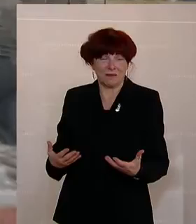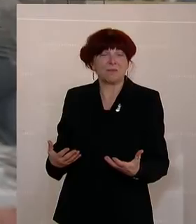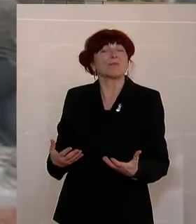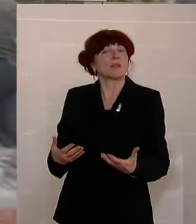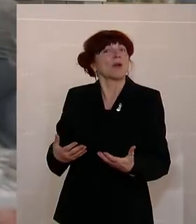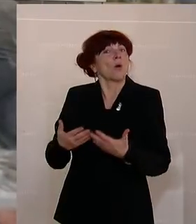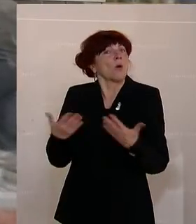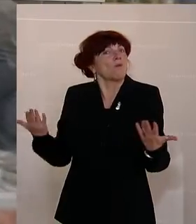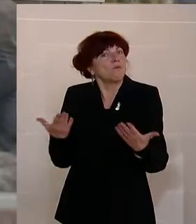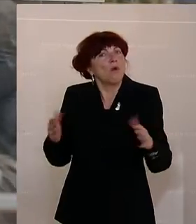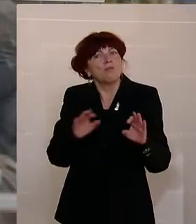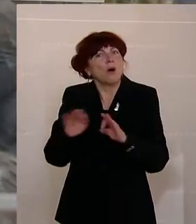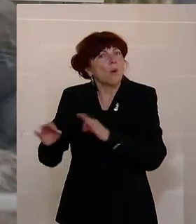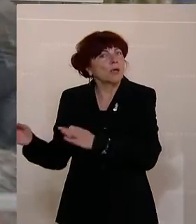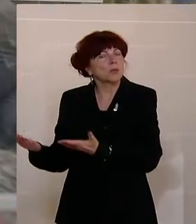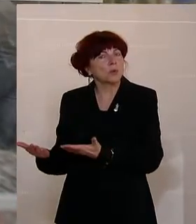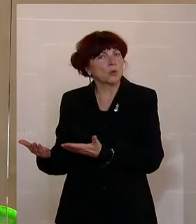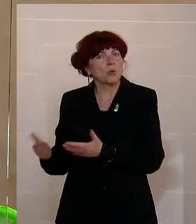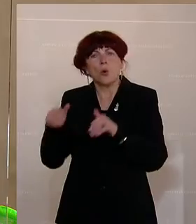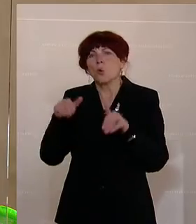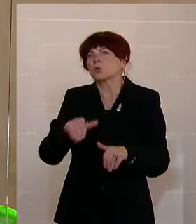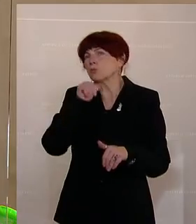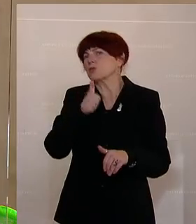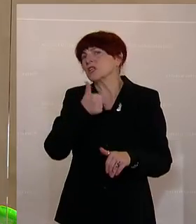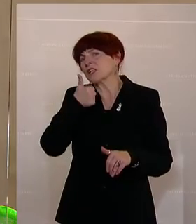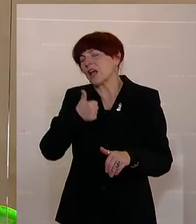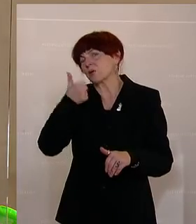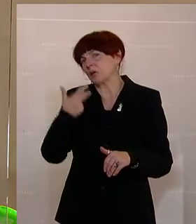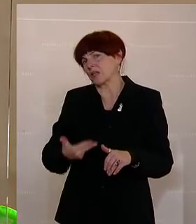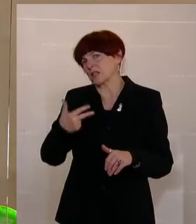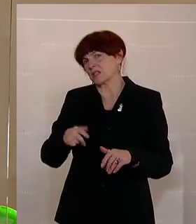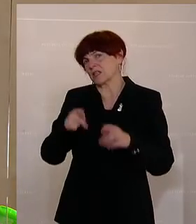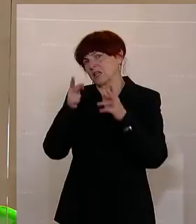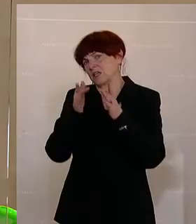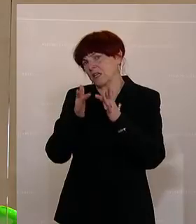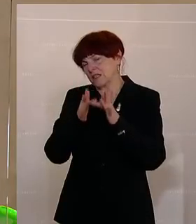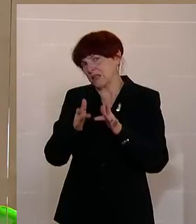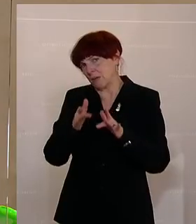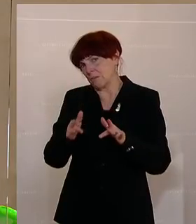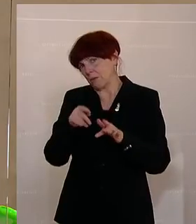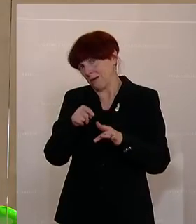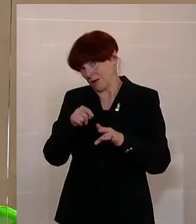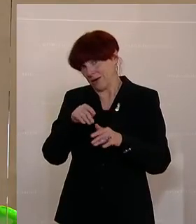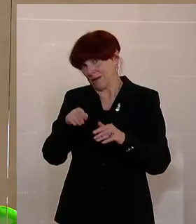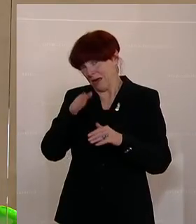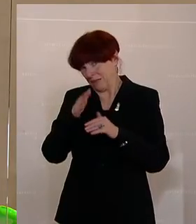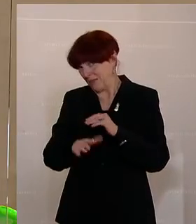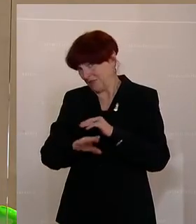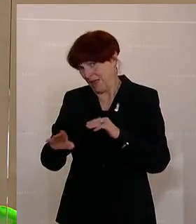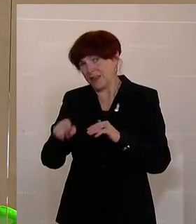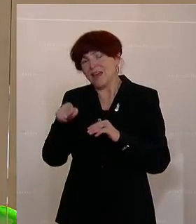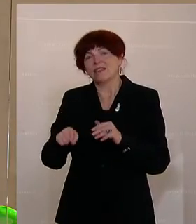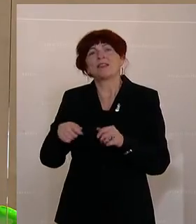Verordnung? Und man müsste auch nicht bis 31.12., sondern nächstes Jahr noch diese Maßnahme verlängern.